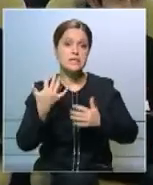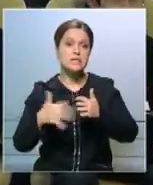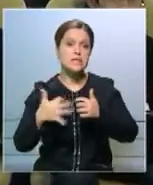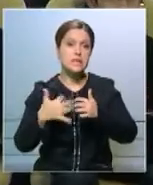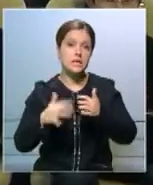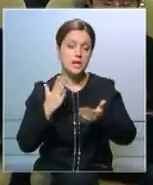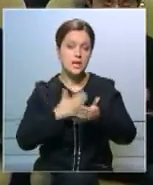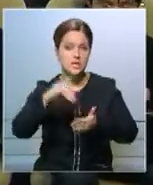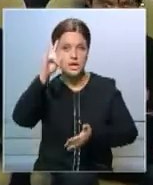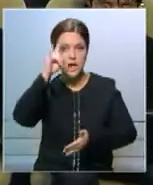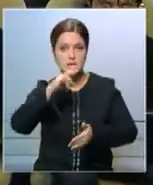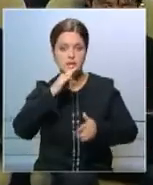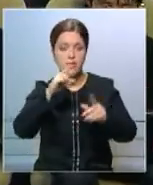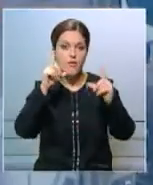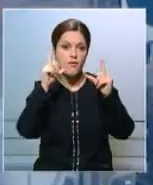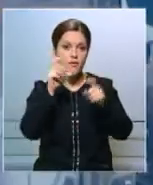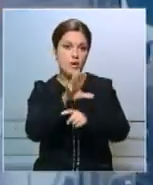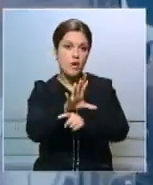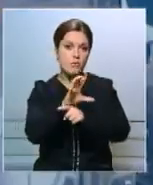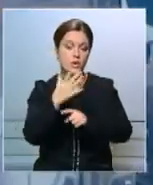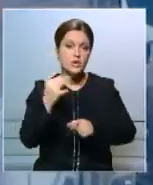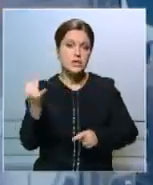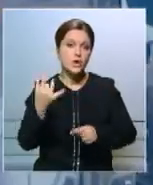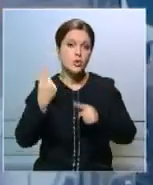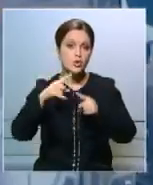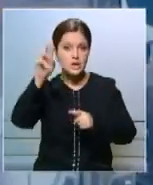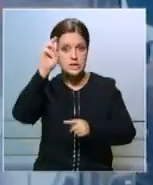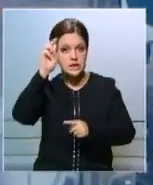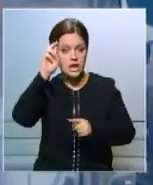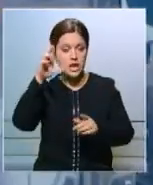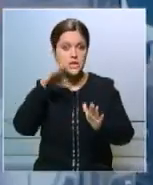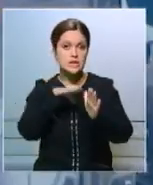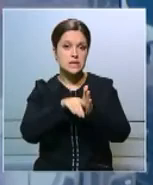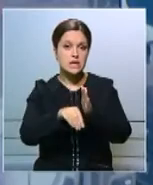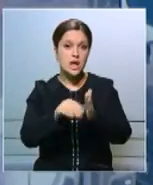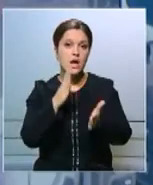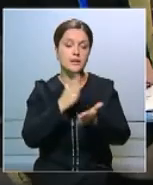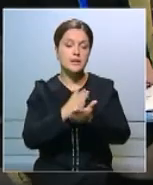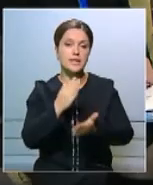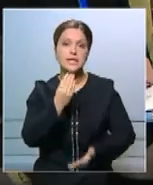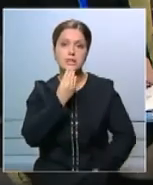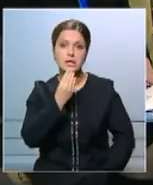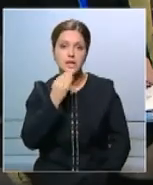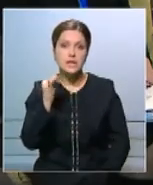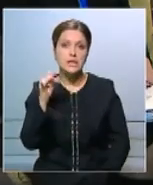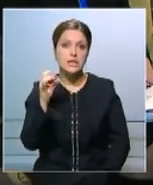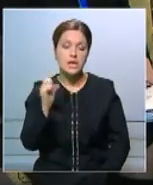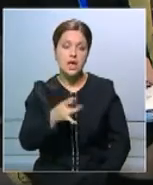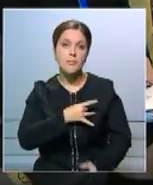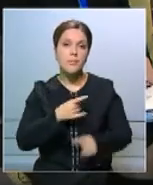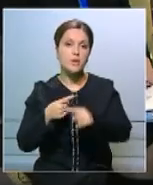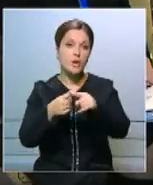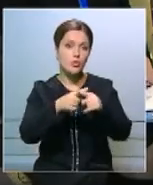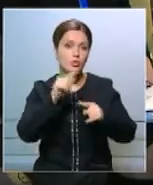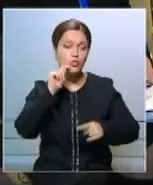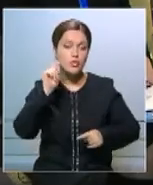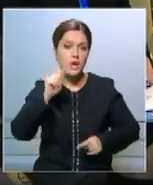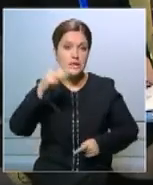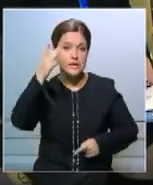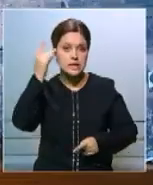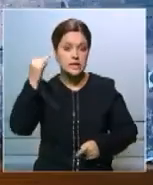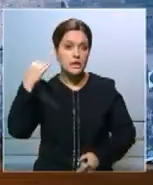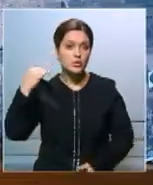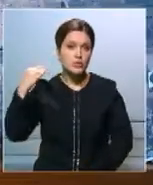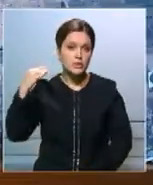средняя на рынке. Казахстанскими фотографиями уже интересуются другие страны, среди которых Египет, Иран, Беларусь, Украина, Кыргызстан